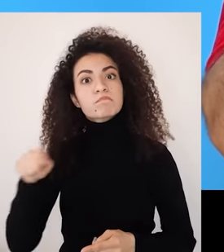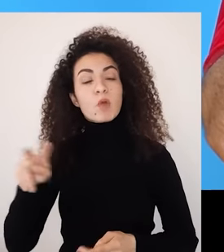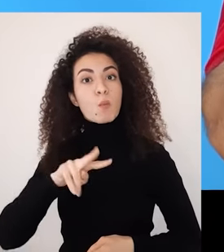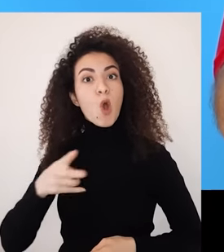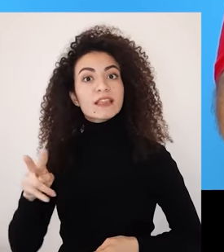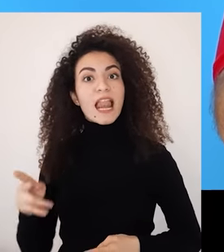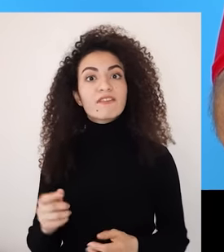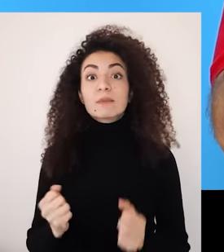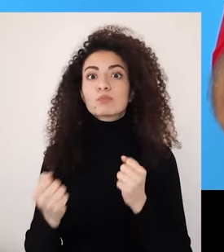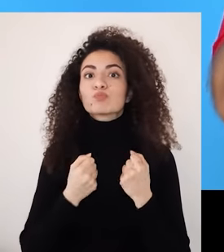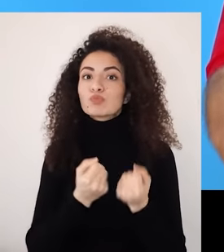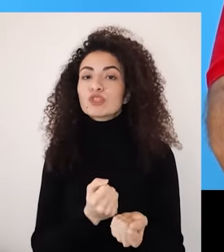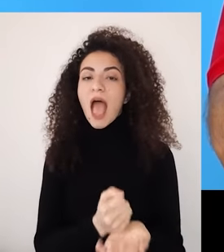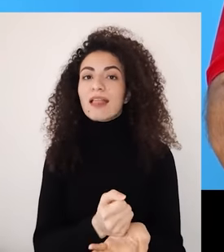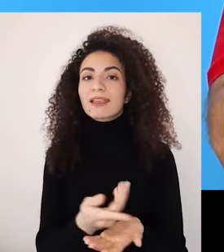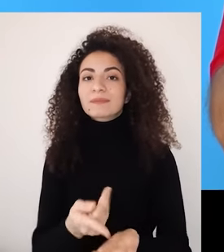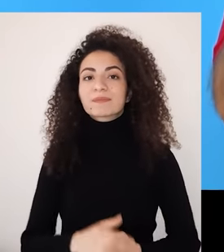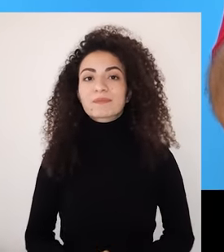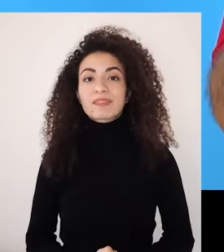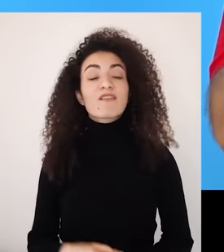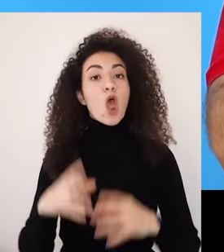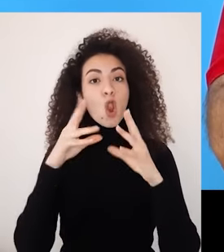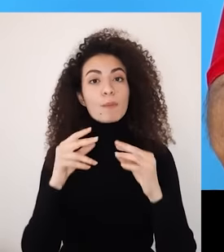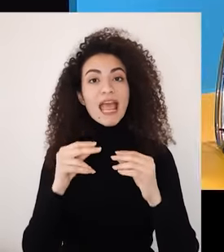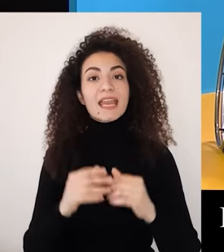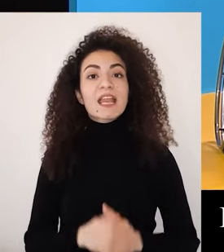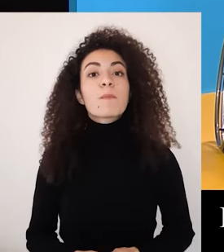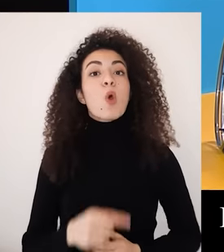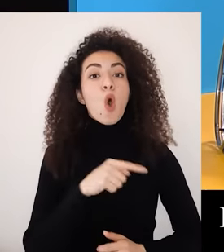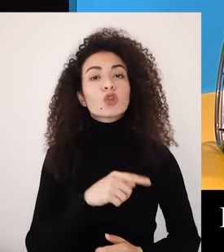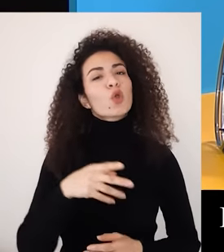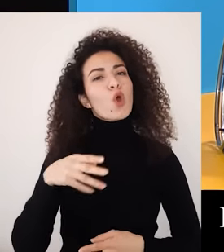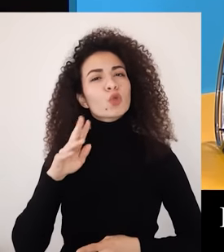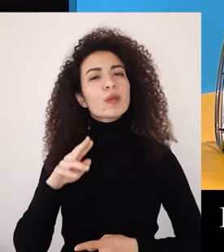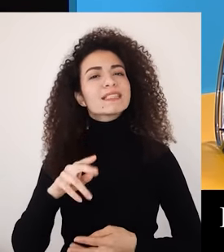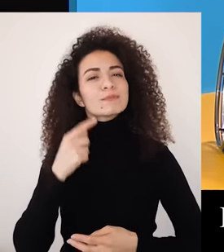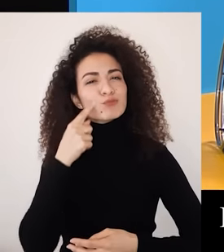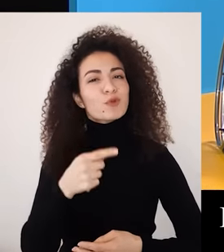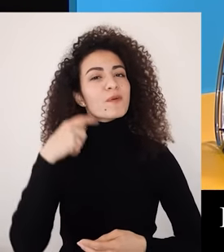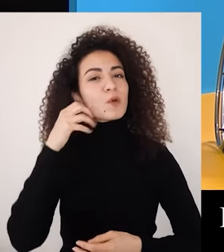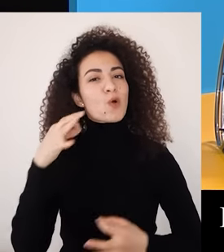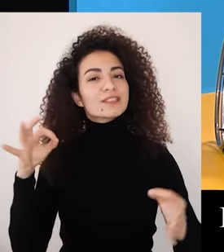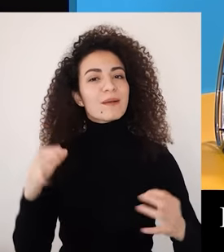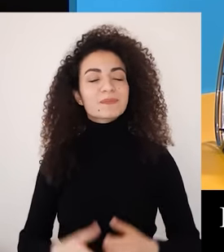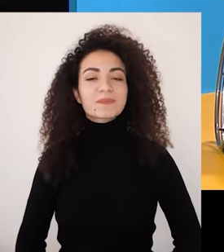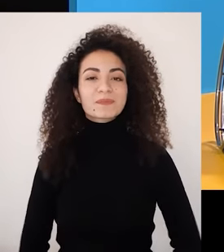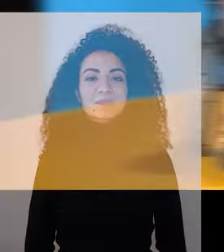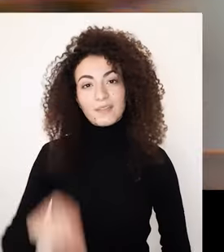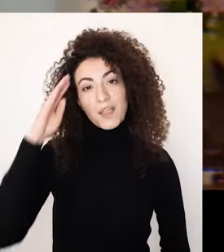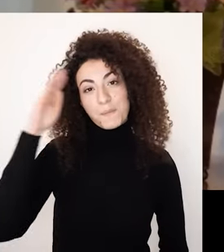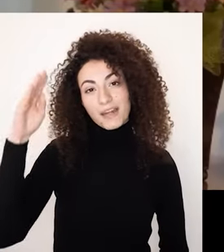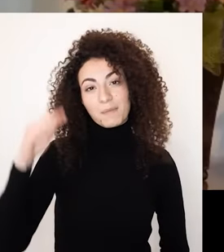معكم داليا من لبنان هدين من الأردن وإيمان من تونس خلينا نسمع قصصهم ونستفيد من خبراتهم